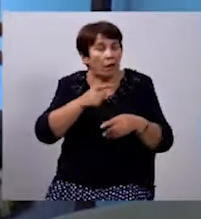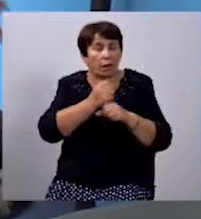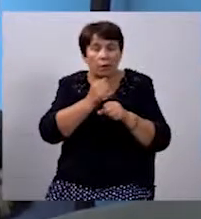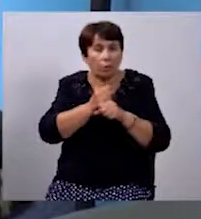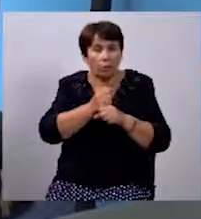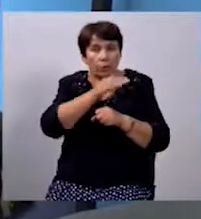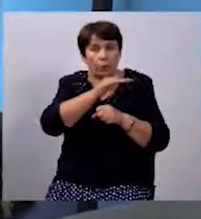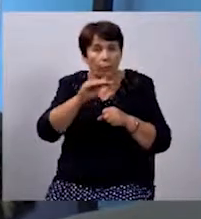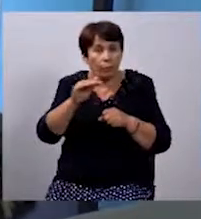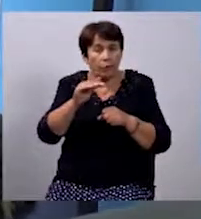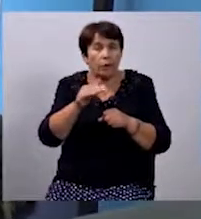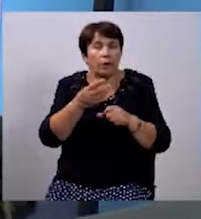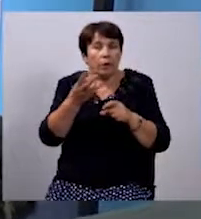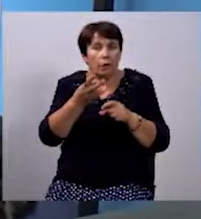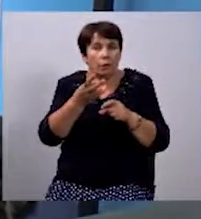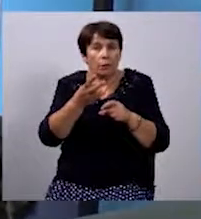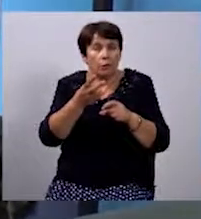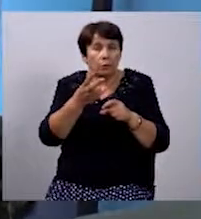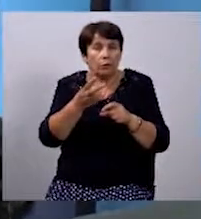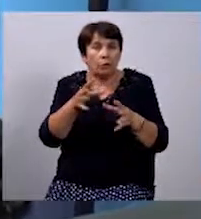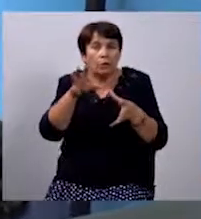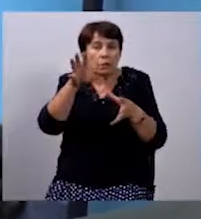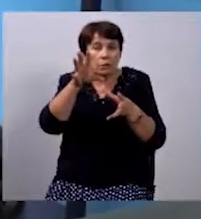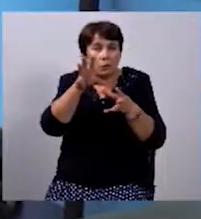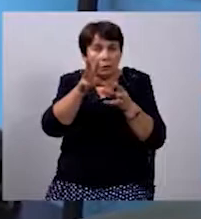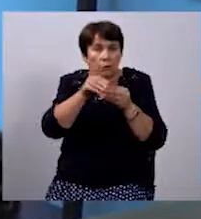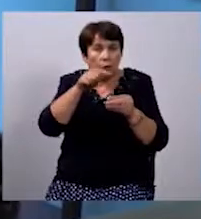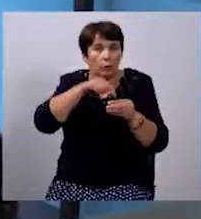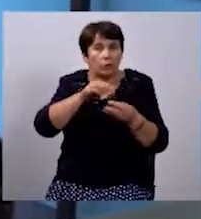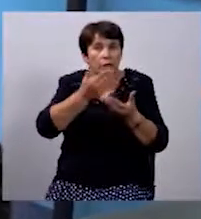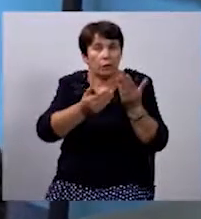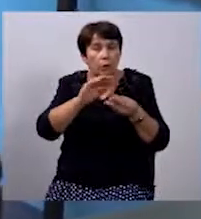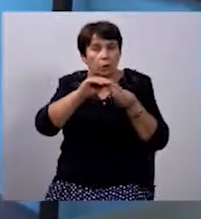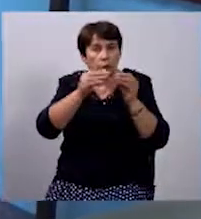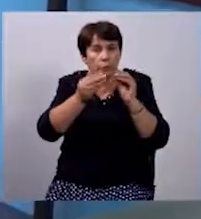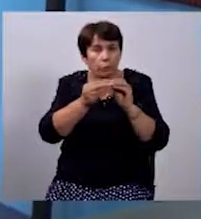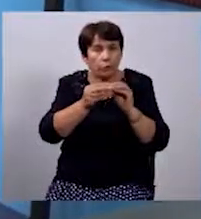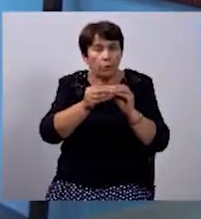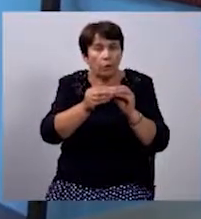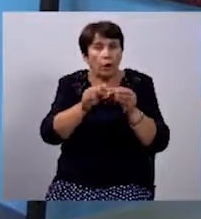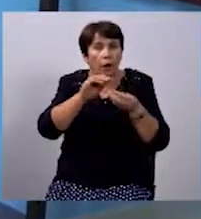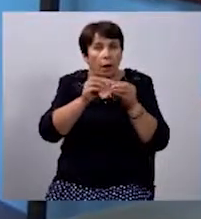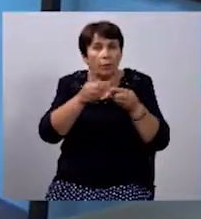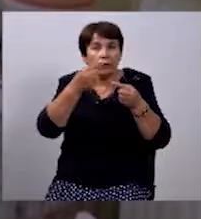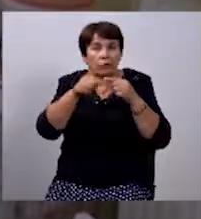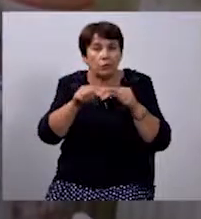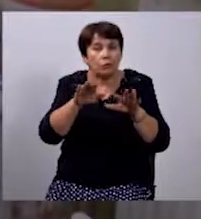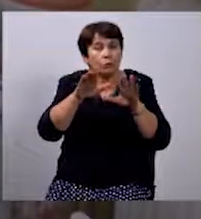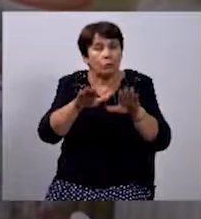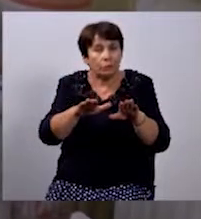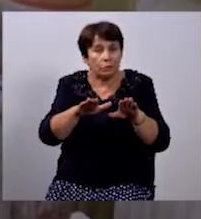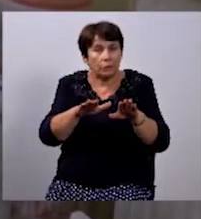його. Тому що організм скомпенсував якусь проблему в цьому попереку. А проблему зовсім в іншому місті.